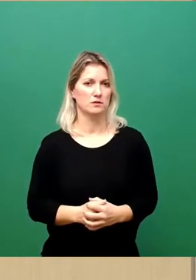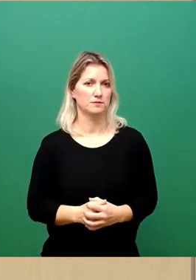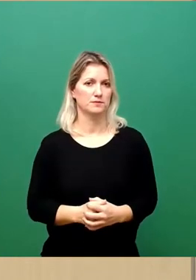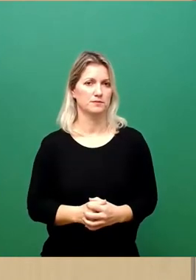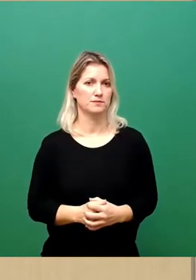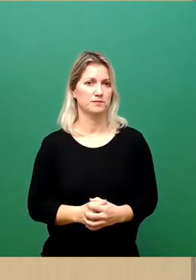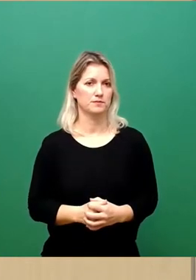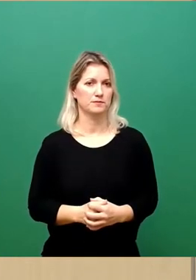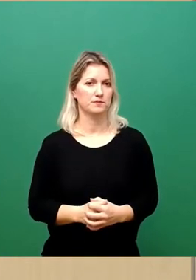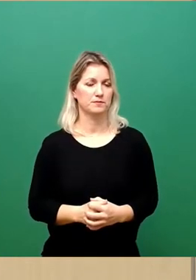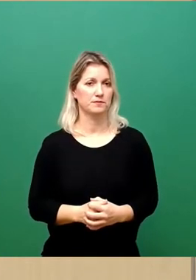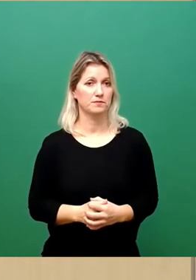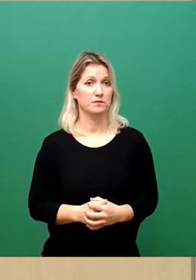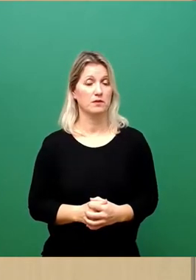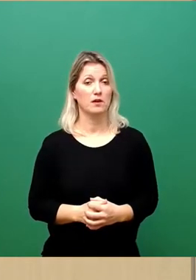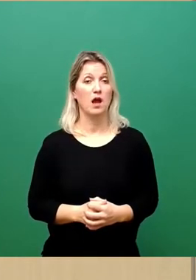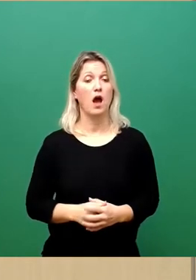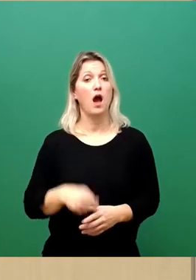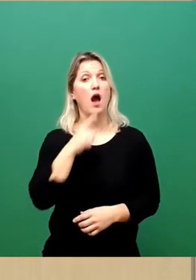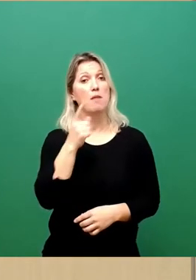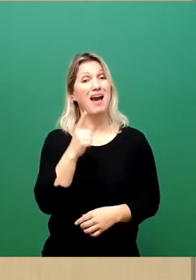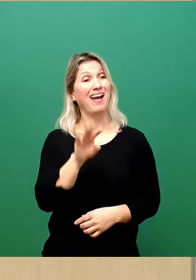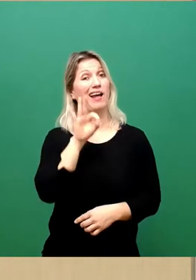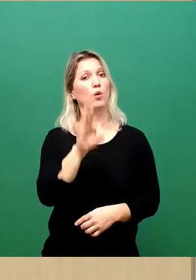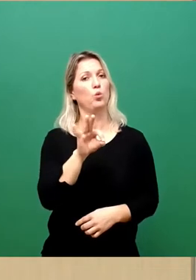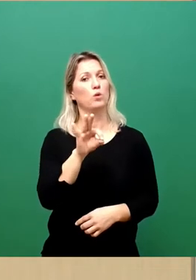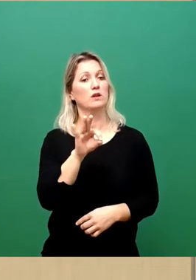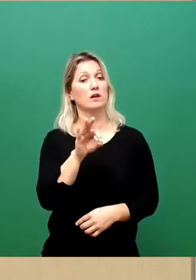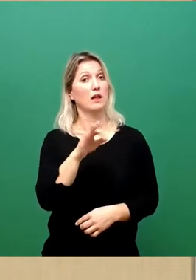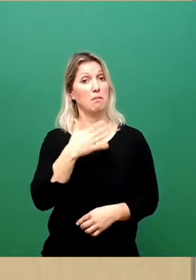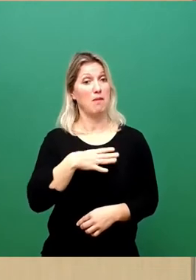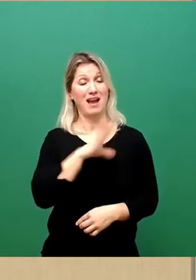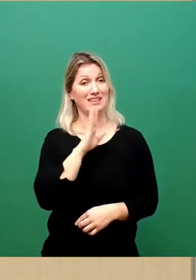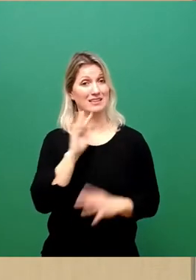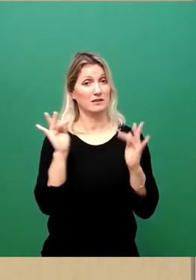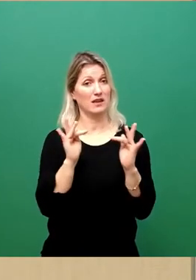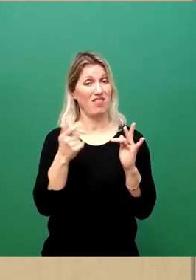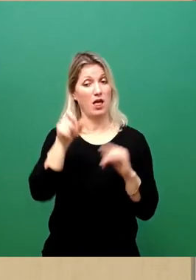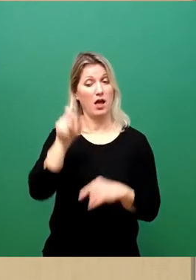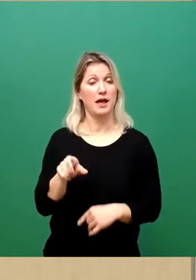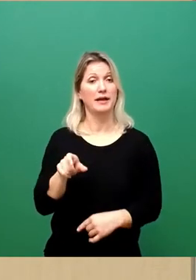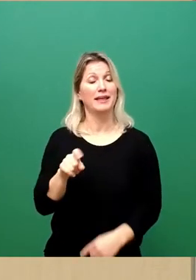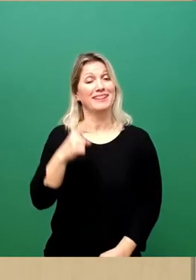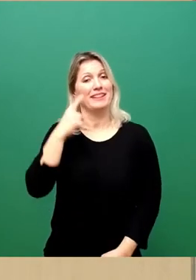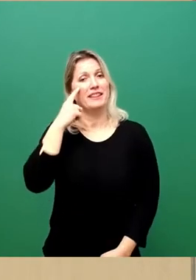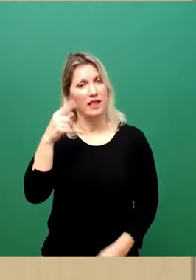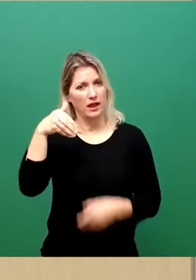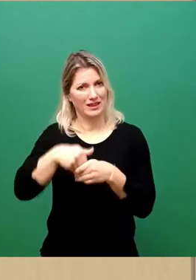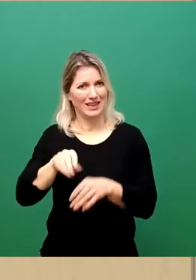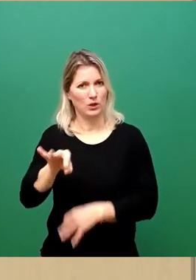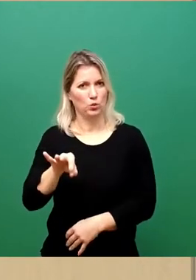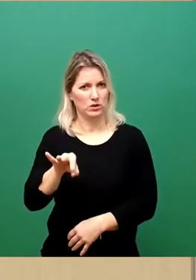Der perfideste Feind von gut ist gut gemeint. Und deswegen lehnen wir diesen